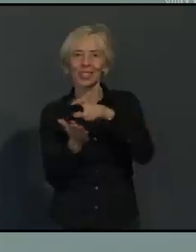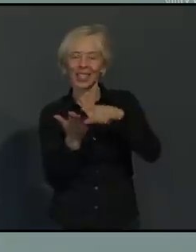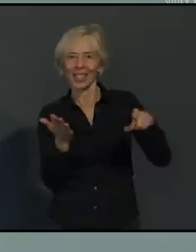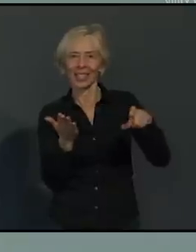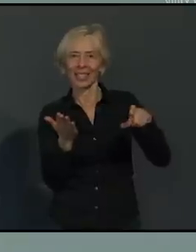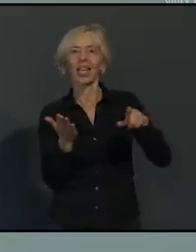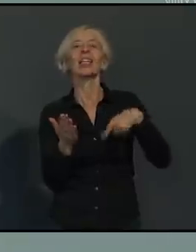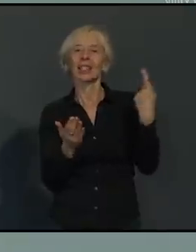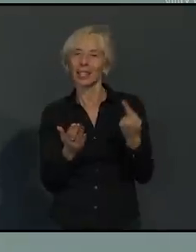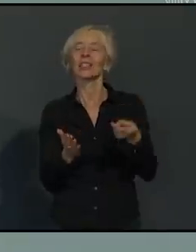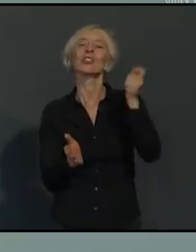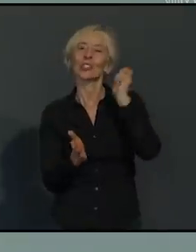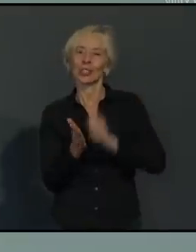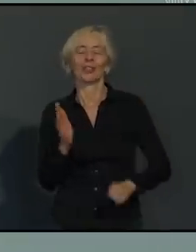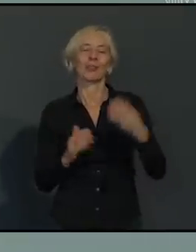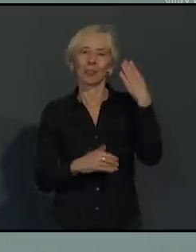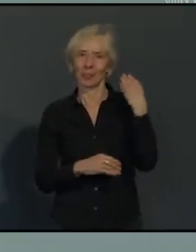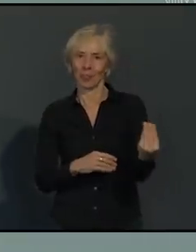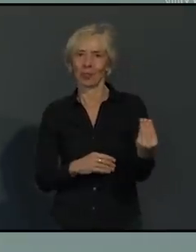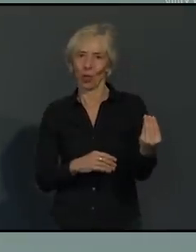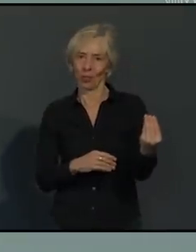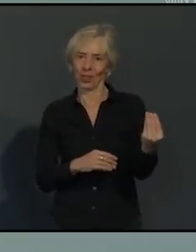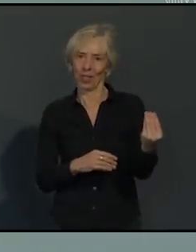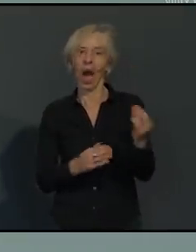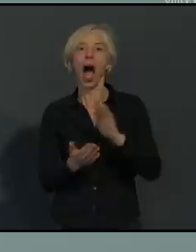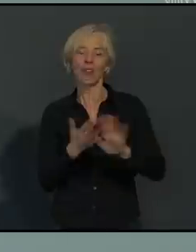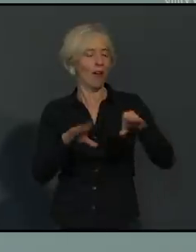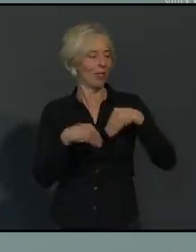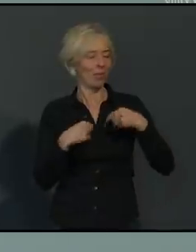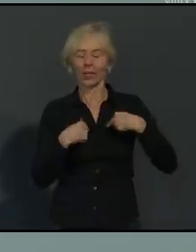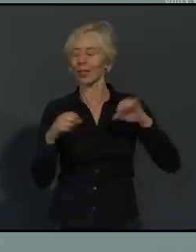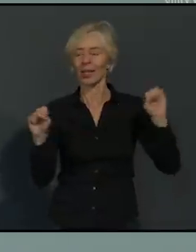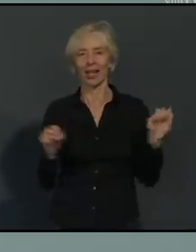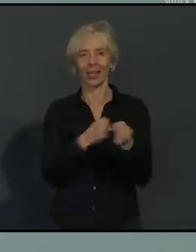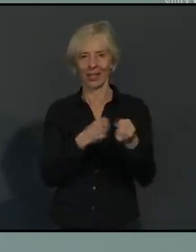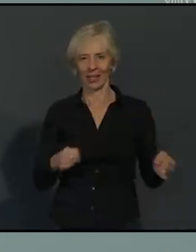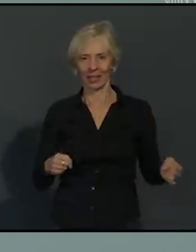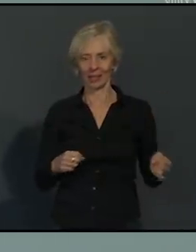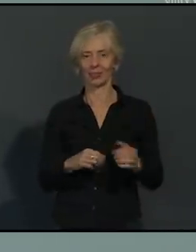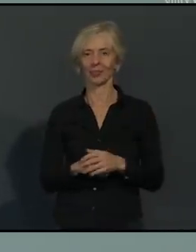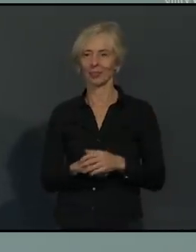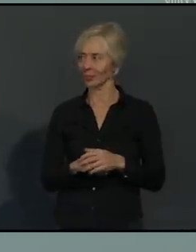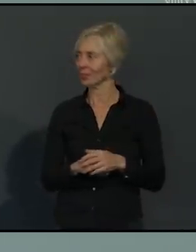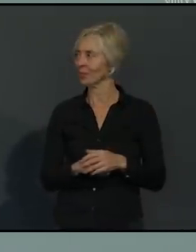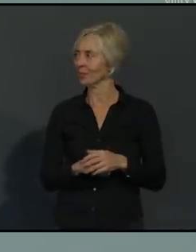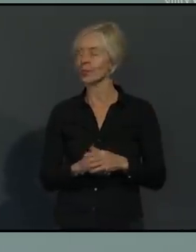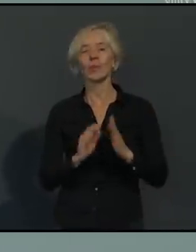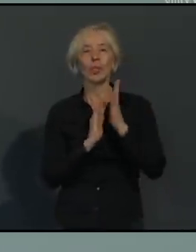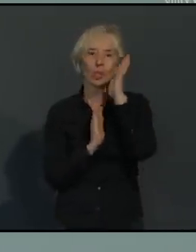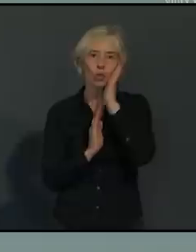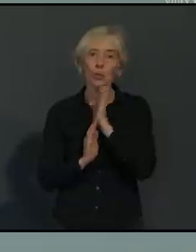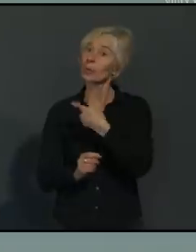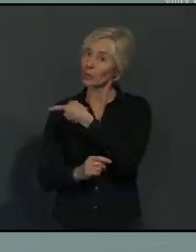dieser Regel dulden können. Ich bitte um Verständnis hierfür und bitte um Verständnis dafür,